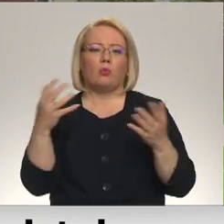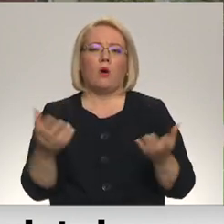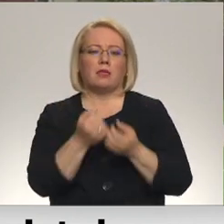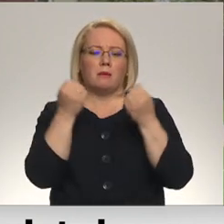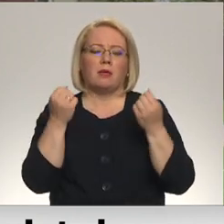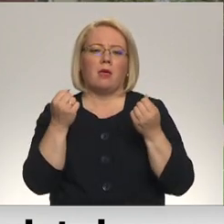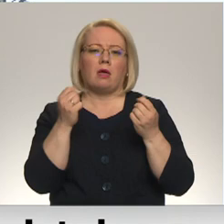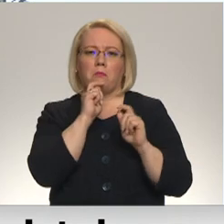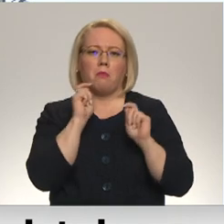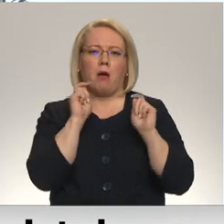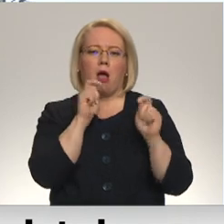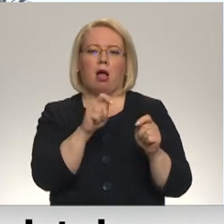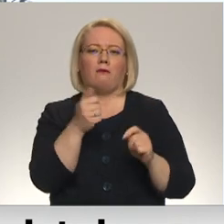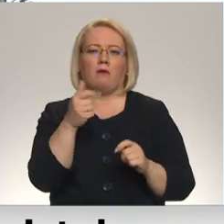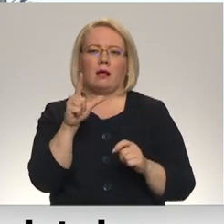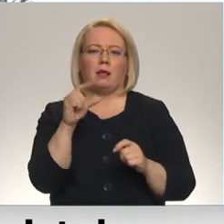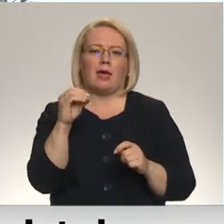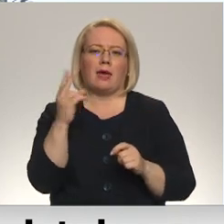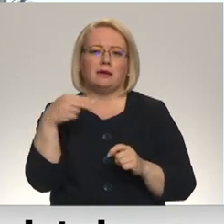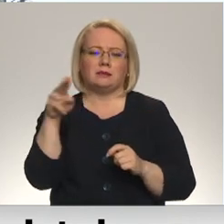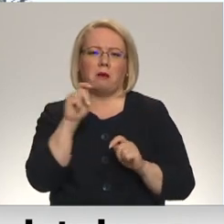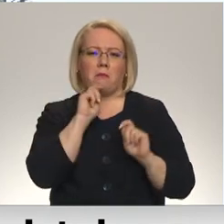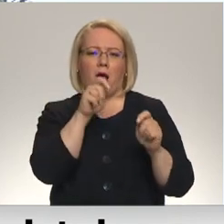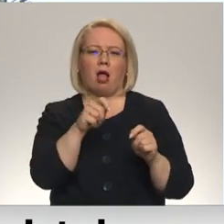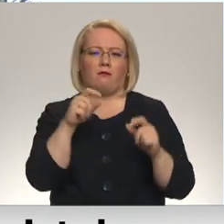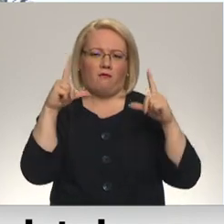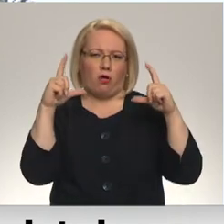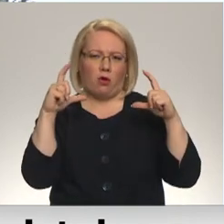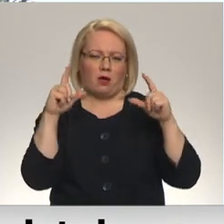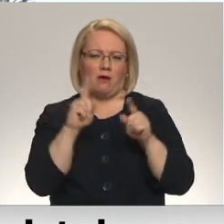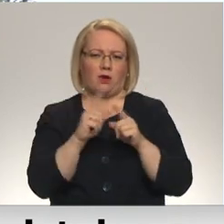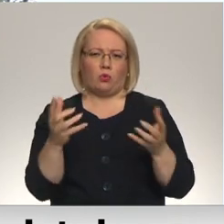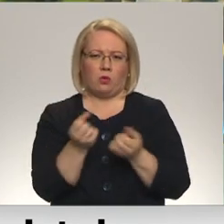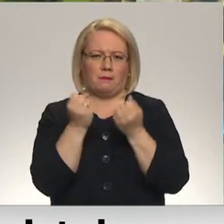balvu fotogrāfijā. Ausmas spruktē ar visgailums Latgales regionālā televīzija.